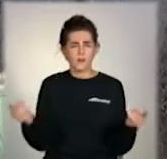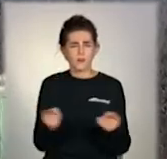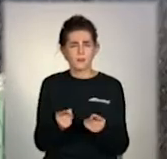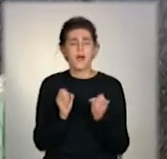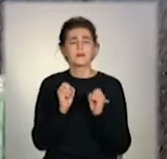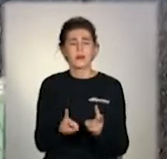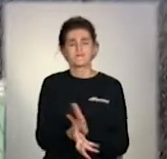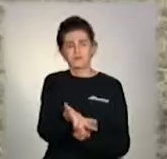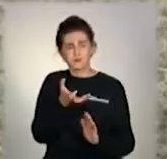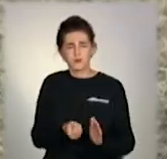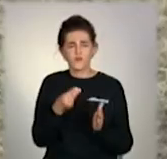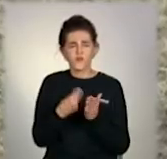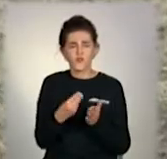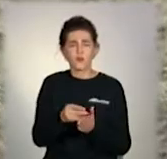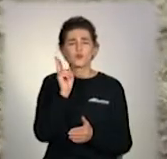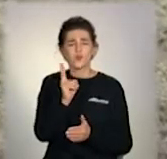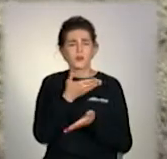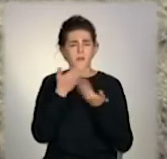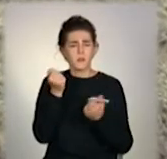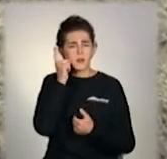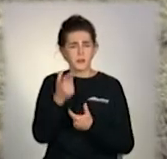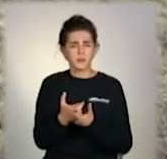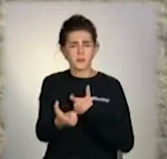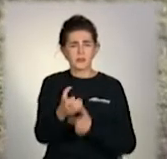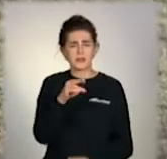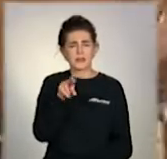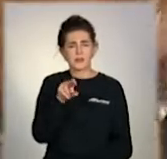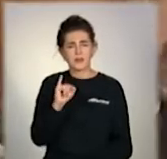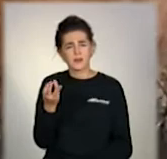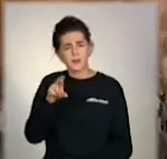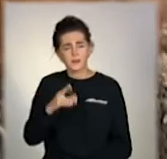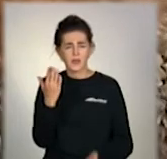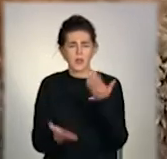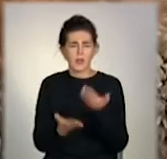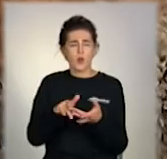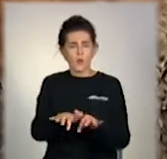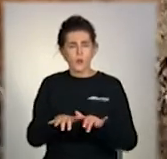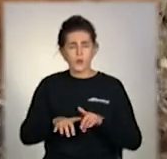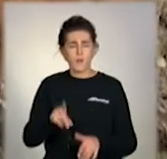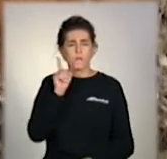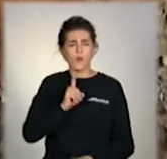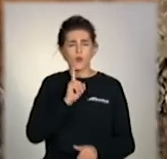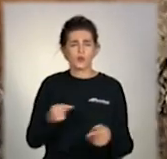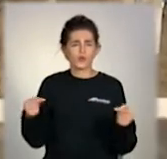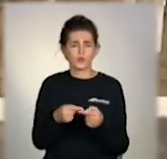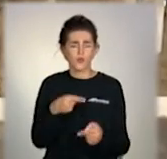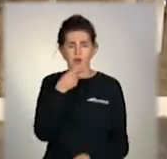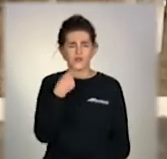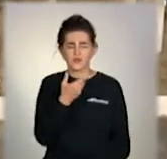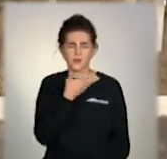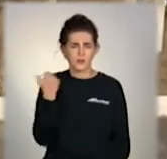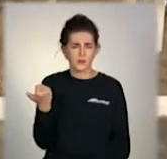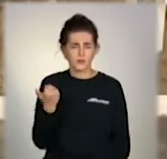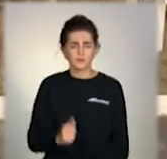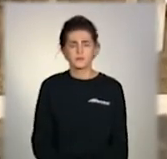отримуватимуть гроші ті, в кого немає смартфона з дією або ж комп'ютера, осадовці поки не уточнили. Олексій Куделя,